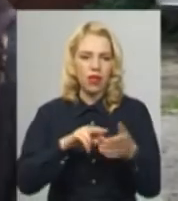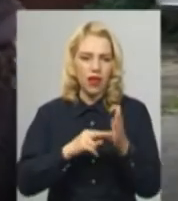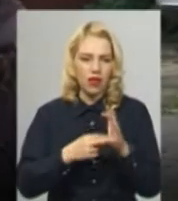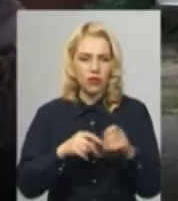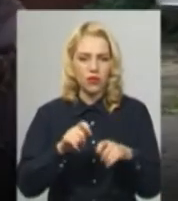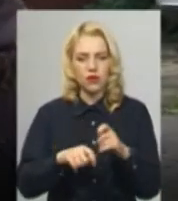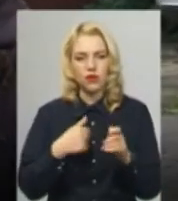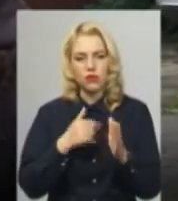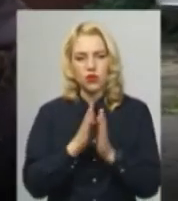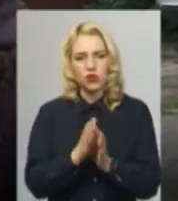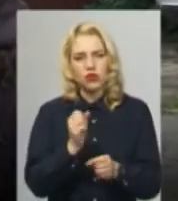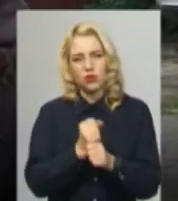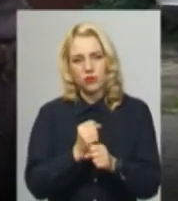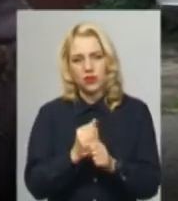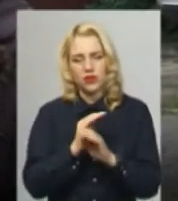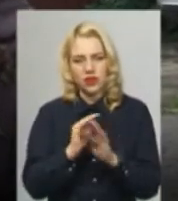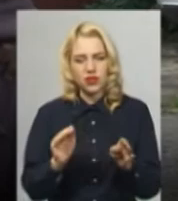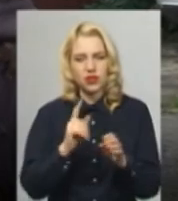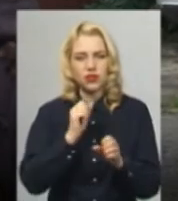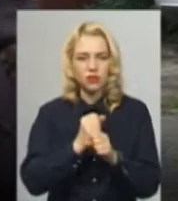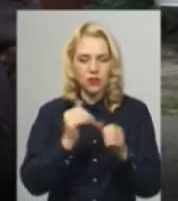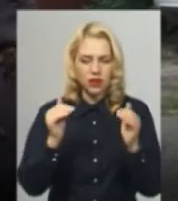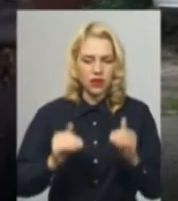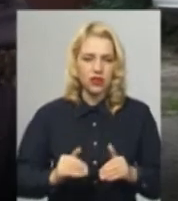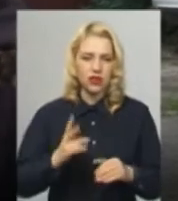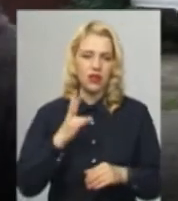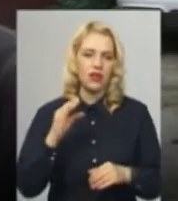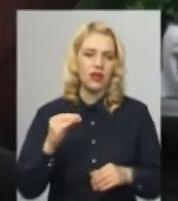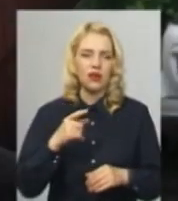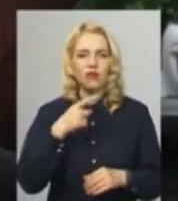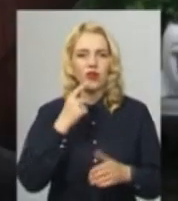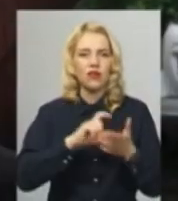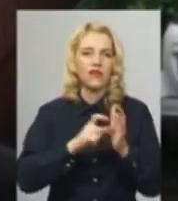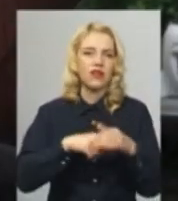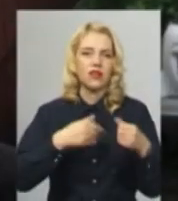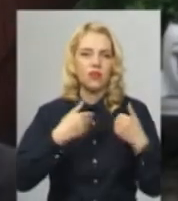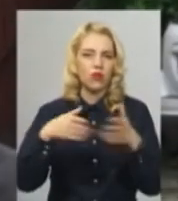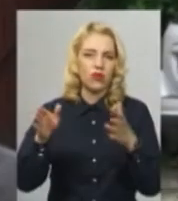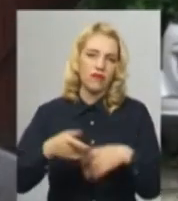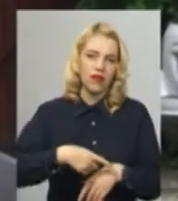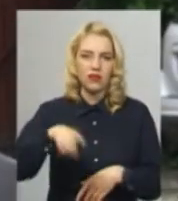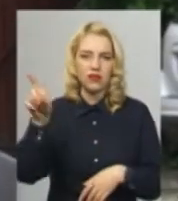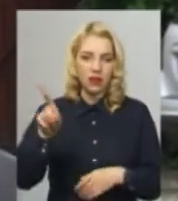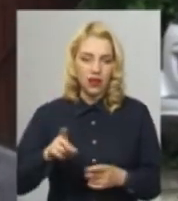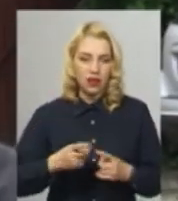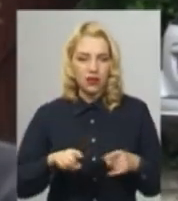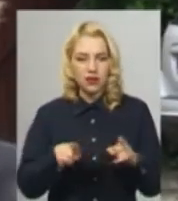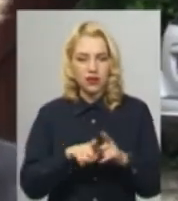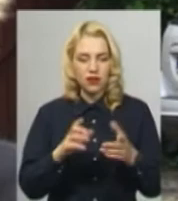просив, зробіть те хіше, зробіть те хіше. Ні, ідіть, квартиру продавайте, каже. І ось так вийшло, що